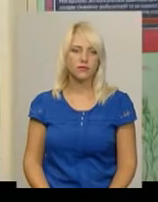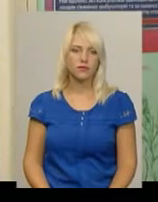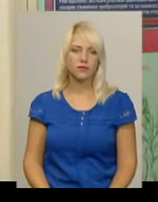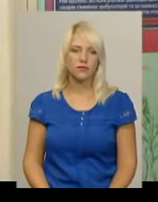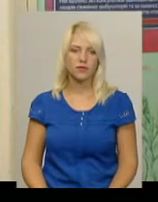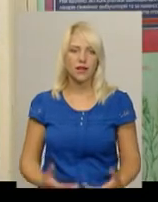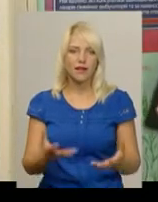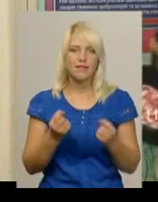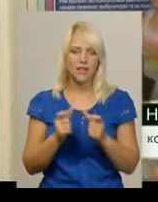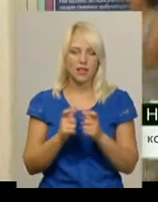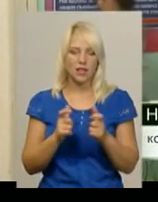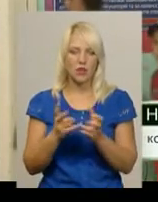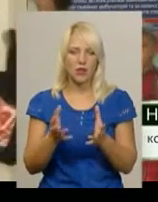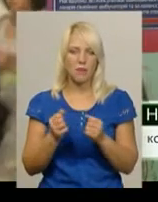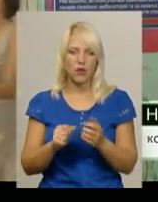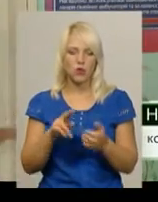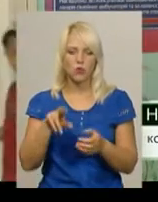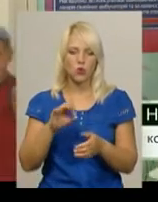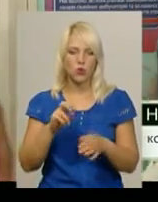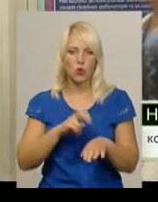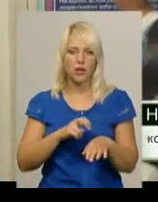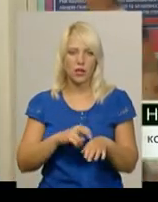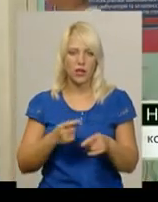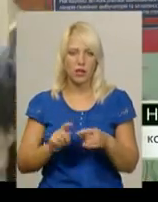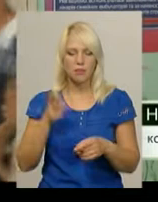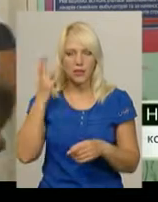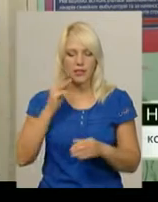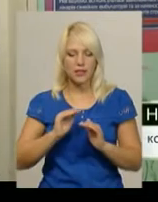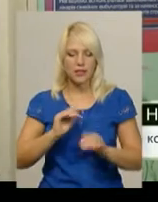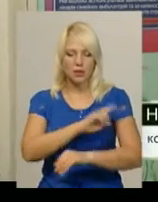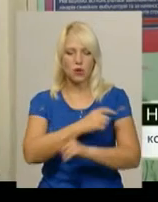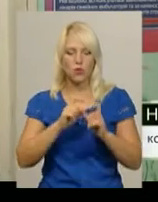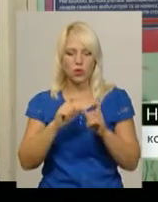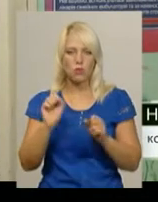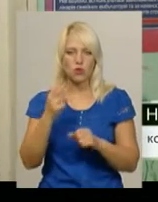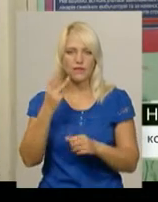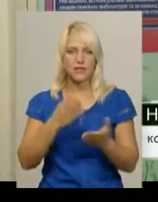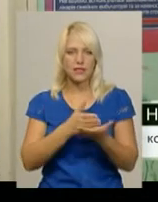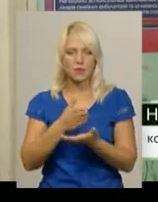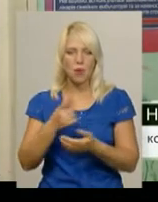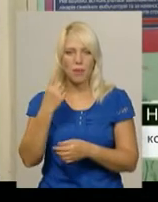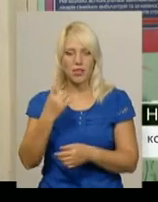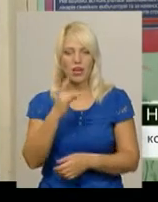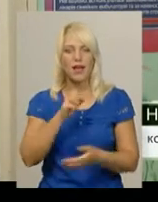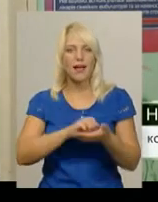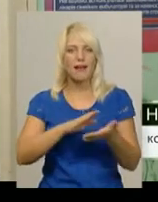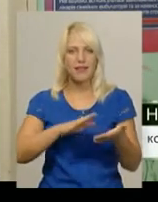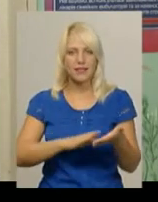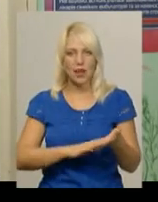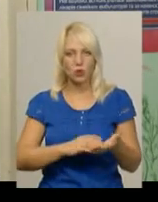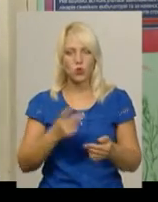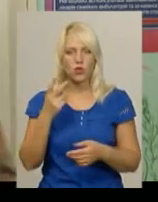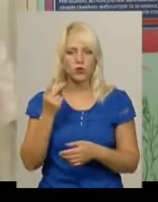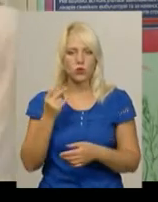Взяти талон на прийом до лікаря у Хмельницькій дитячій поліклініці можна у три способи. Перший – у реєстратурі, другий –